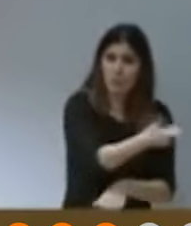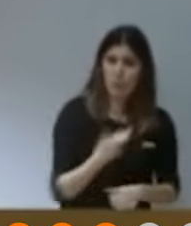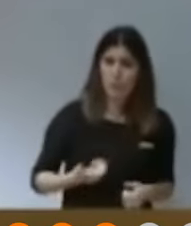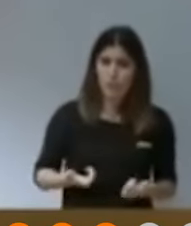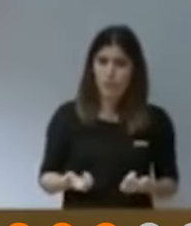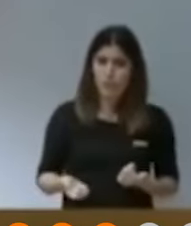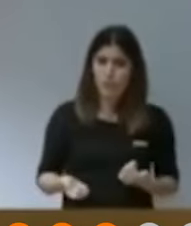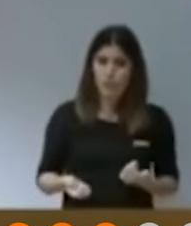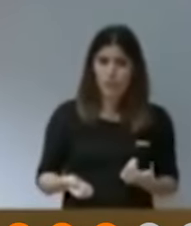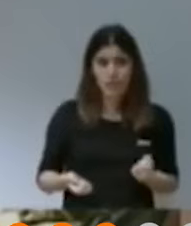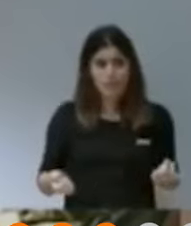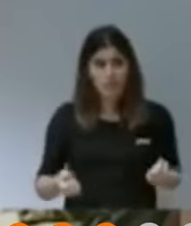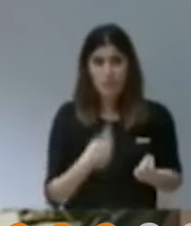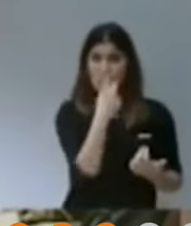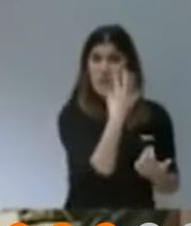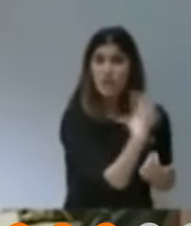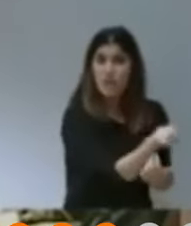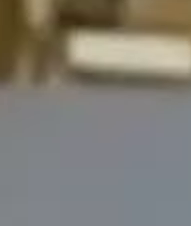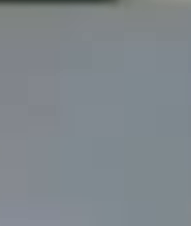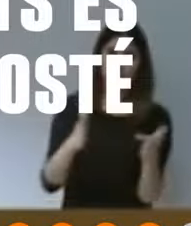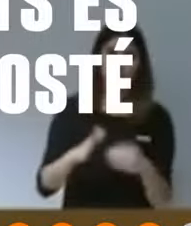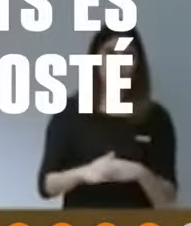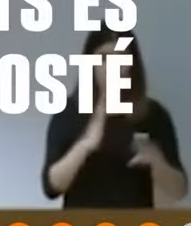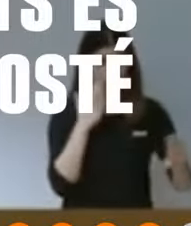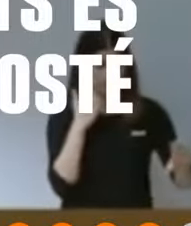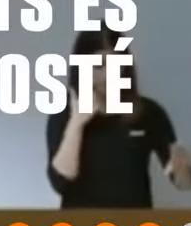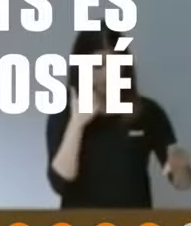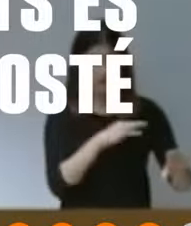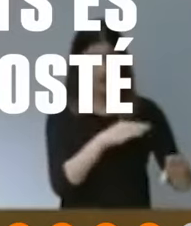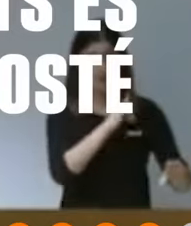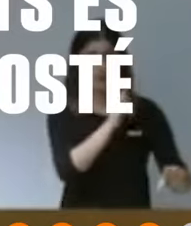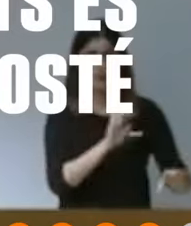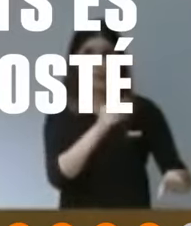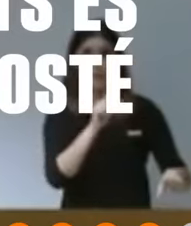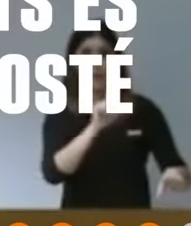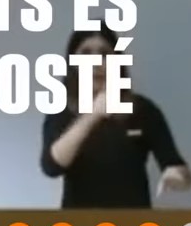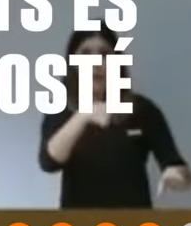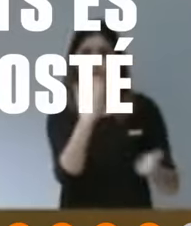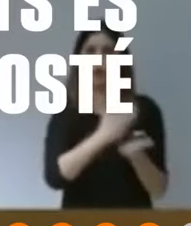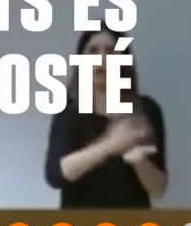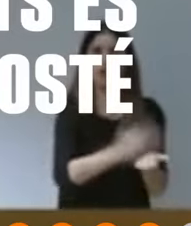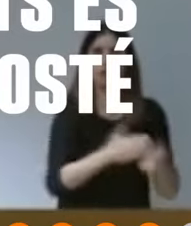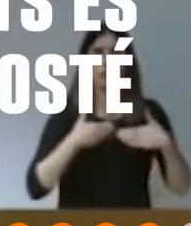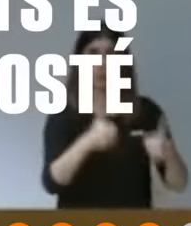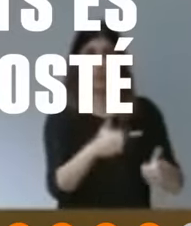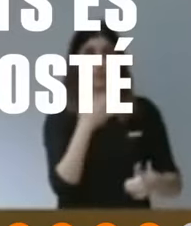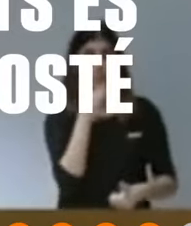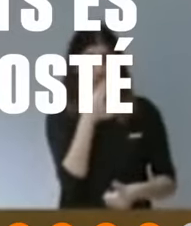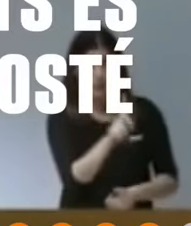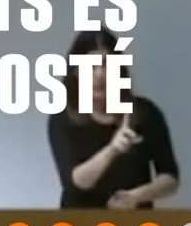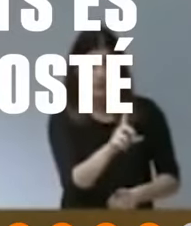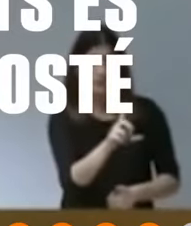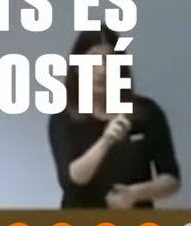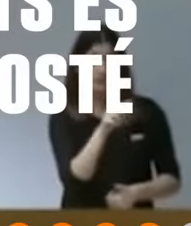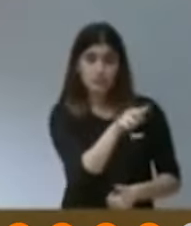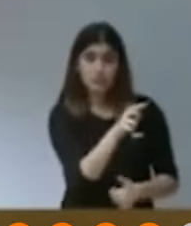poquet, a per una de 18. Què importa, senyor Saplana? Me pati interrompre tot el que vulga, però si no li importa, ho fa